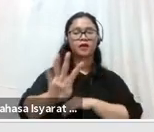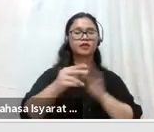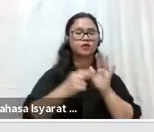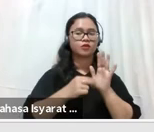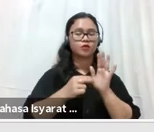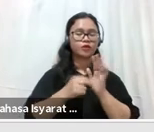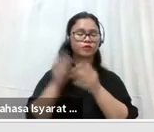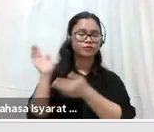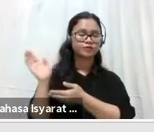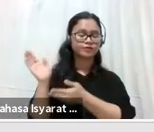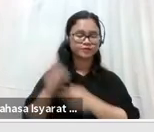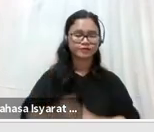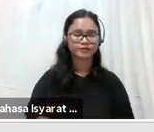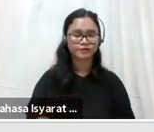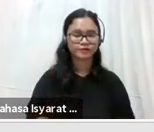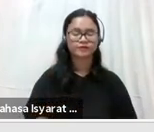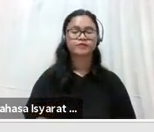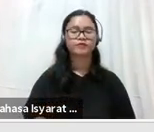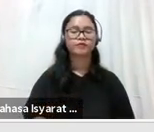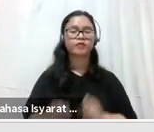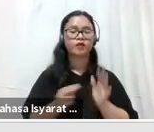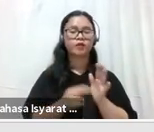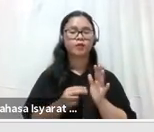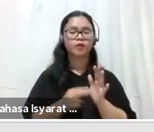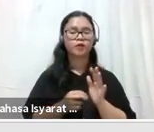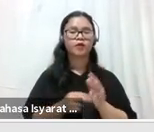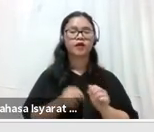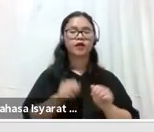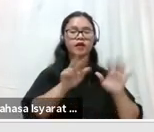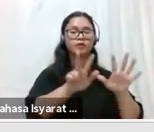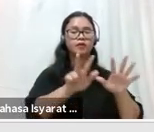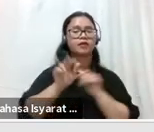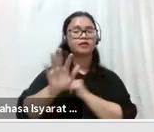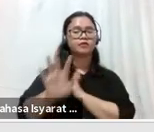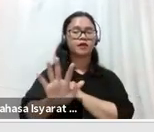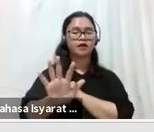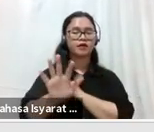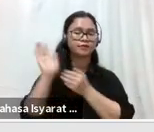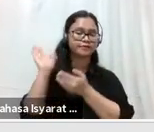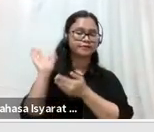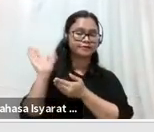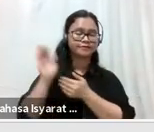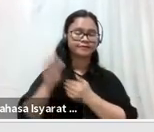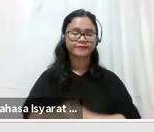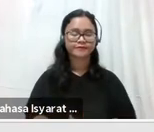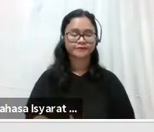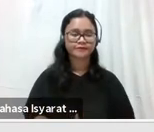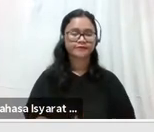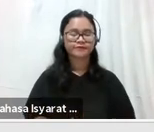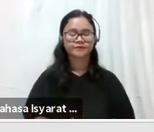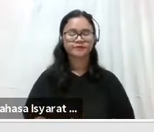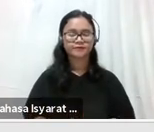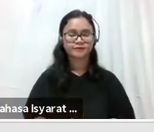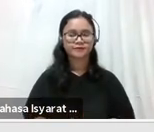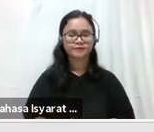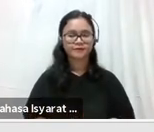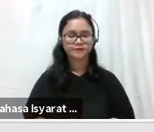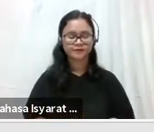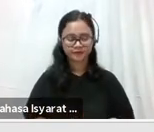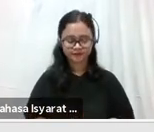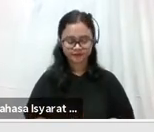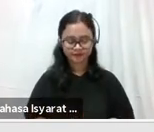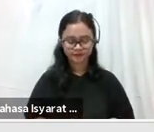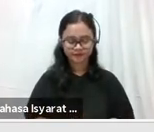Zola dalam kurung Individu. 85, Rani Ayu Habsari dalam kurung